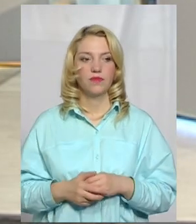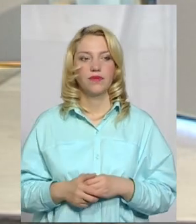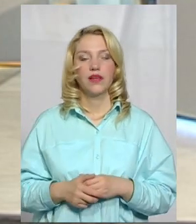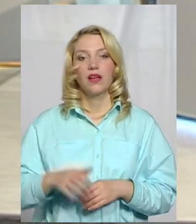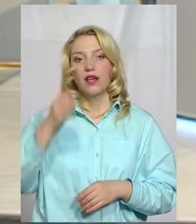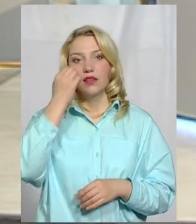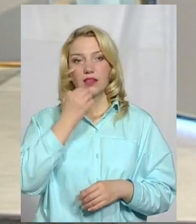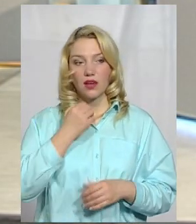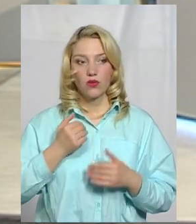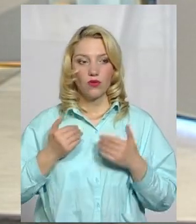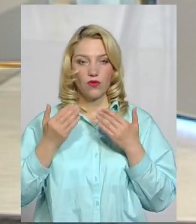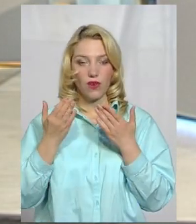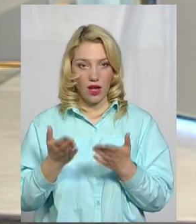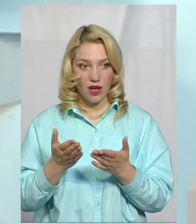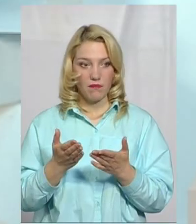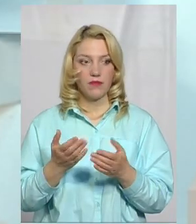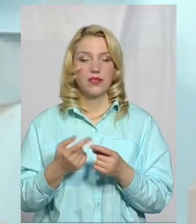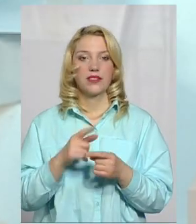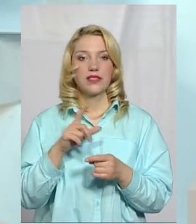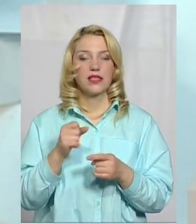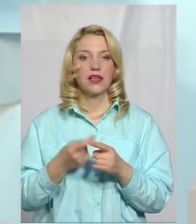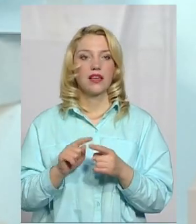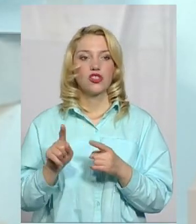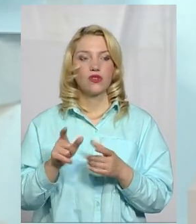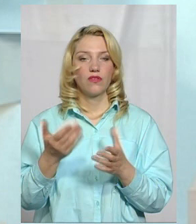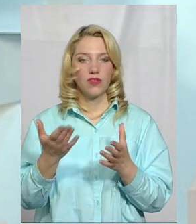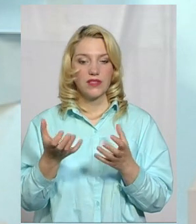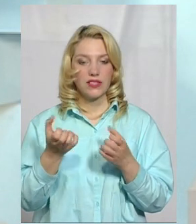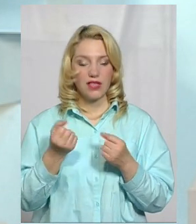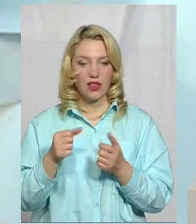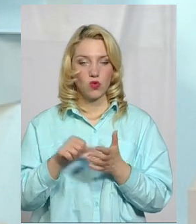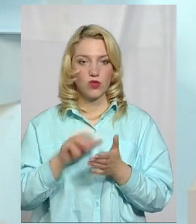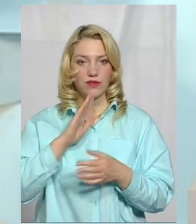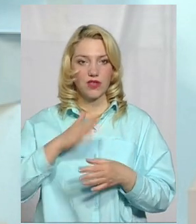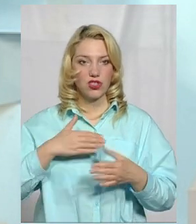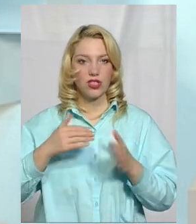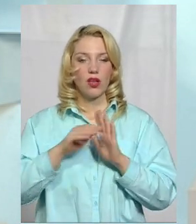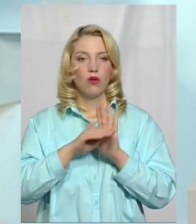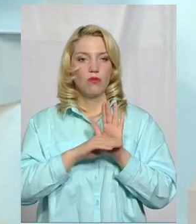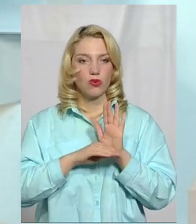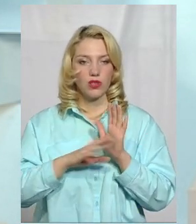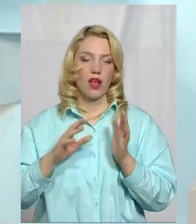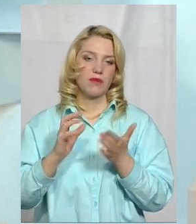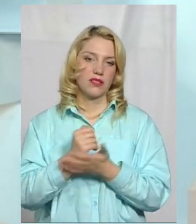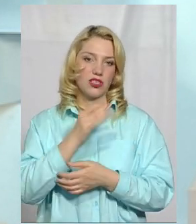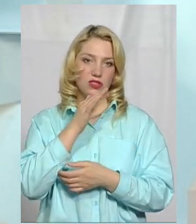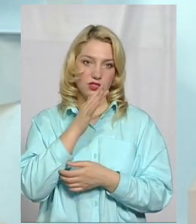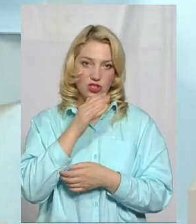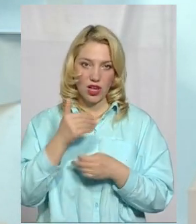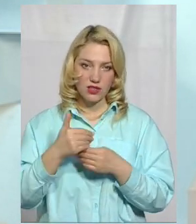Дякую вам за те, що ви взяли участь у нашій програмі, знайшли час.